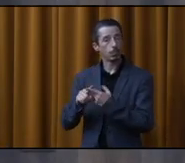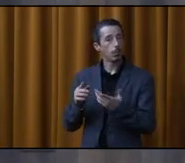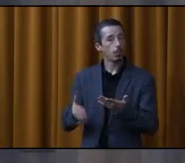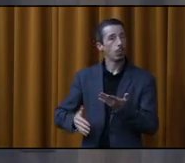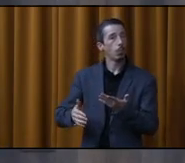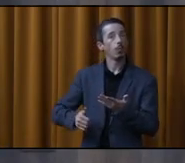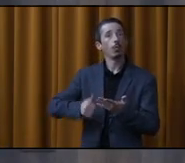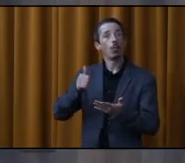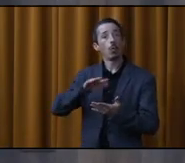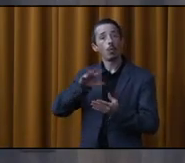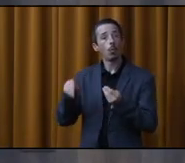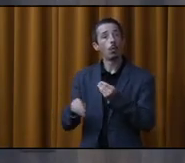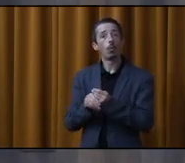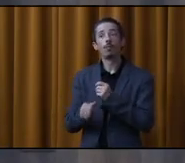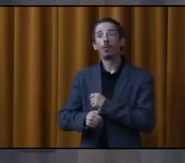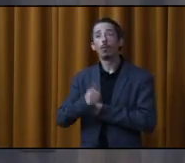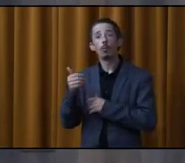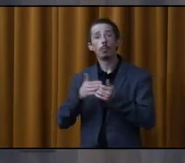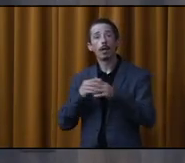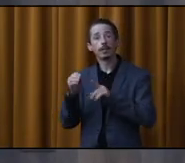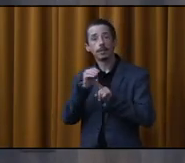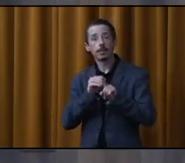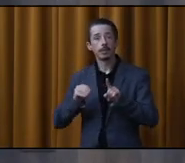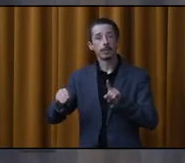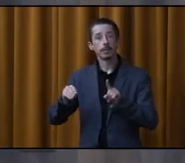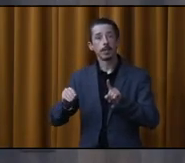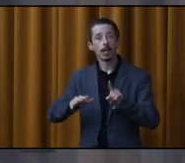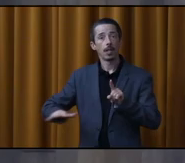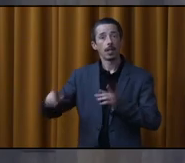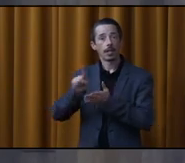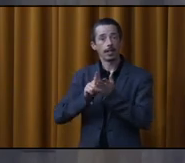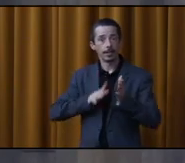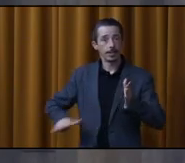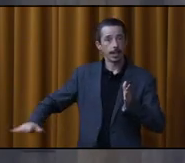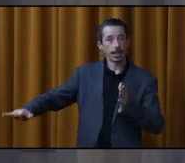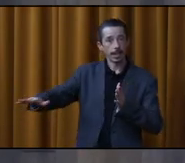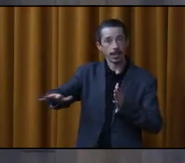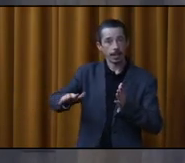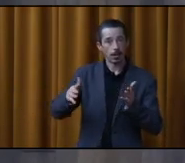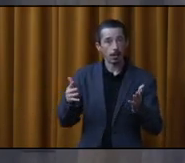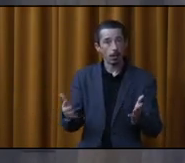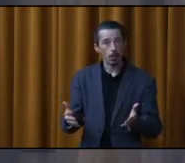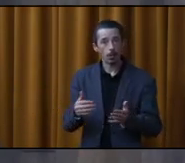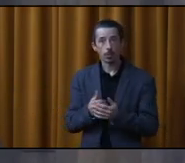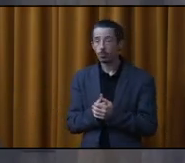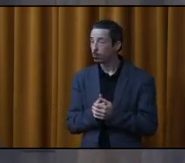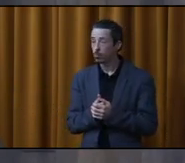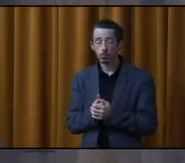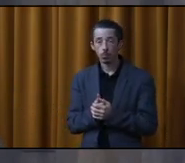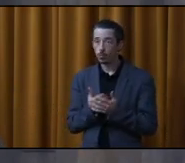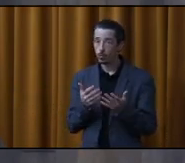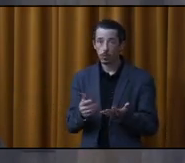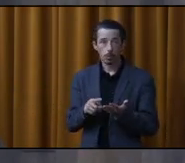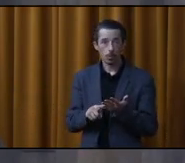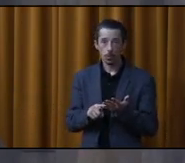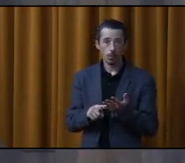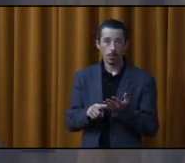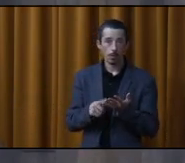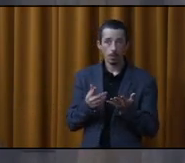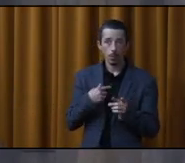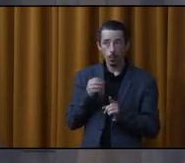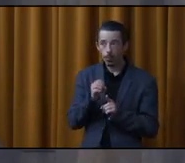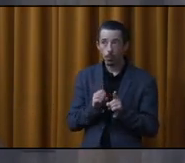'on n'avait pas trouvé un autre endroit à l'intérieur de mon district. Puis ça, veut dire que je ne souhaite pas l'envoyer